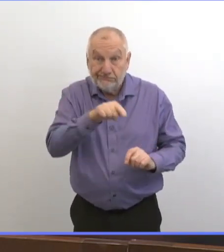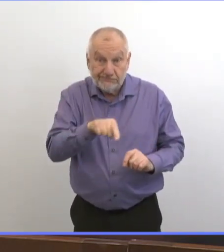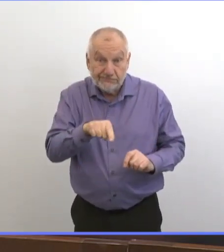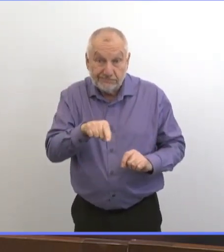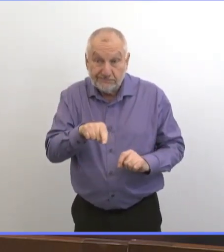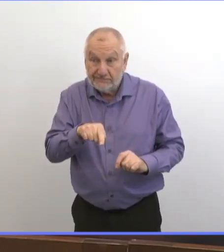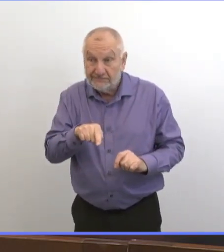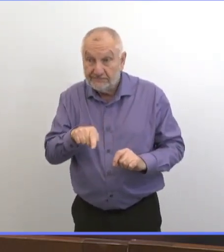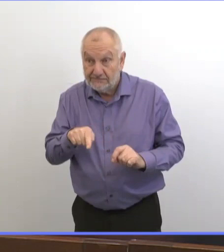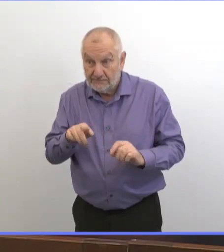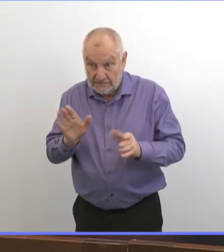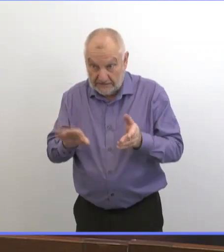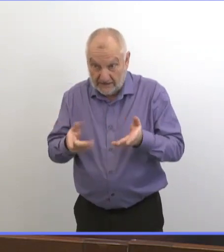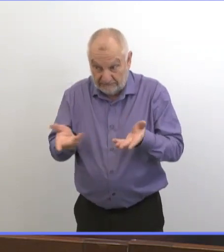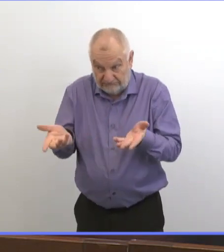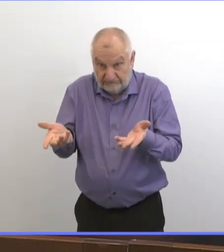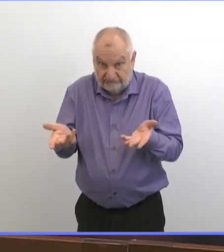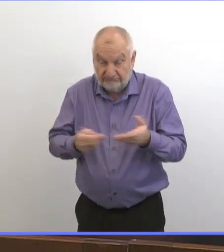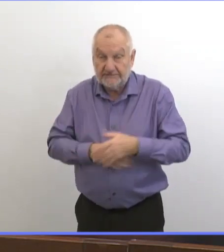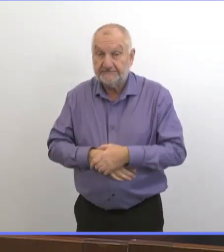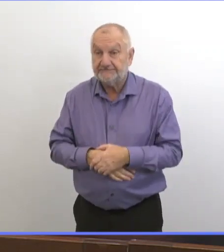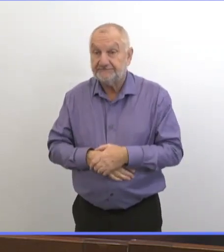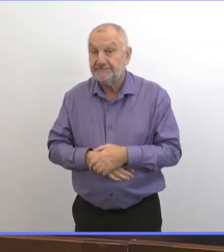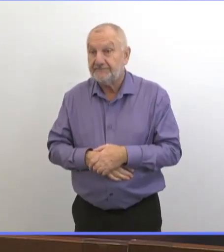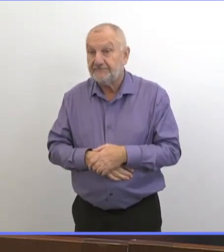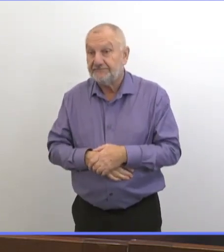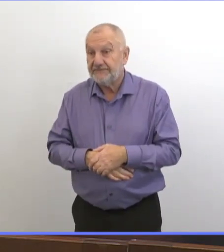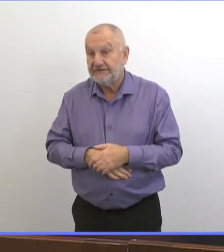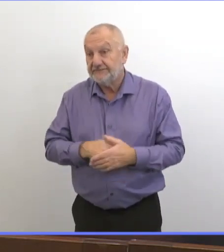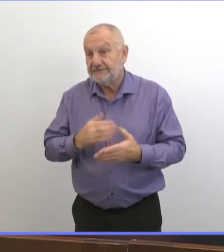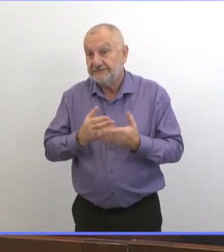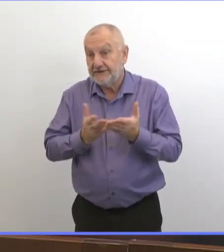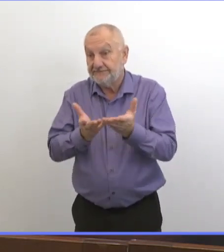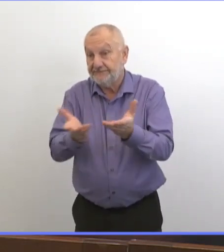pour cette population sous-desservie.